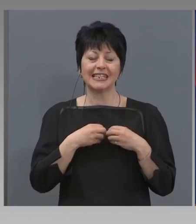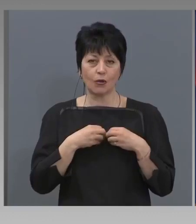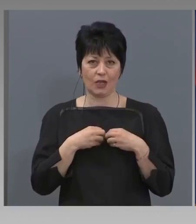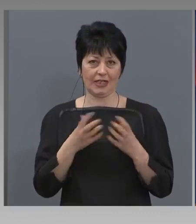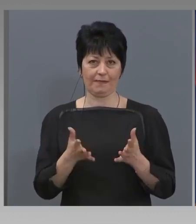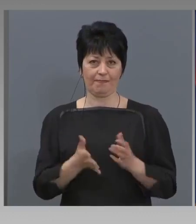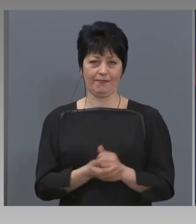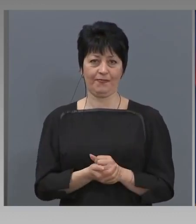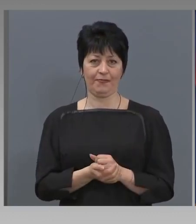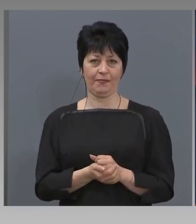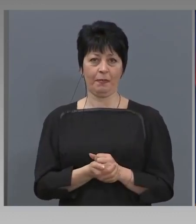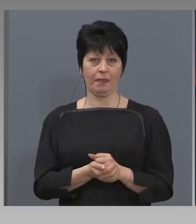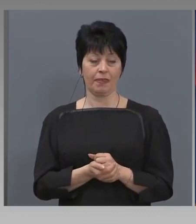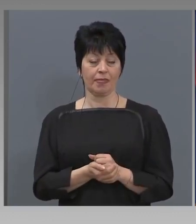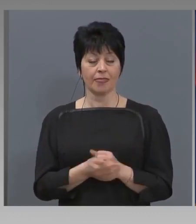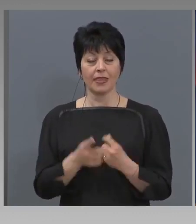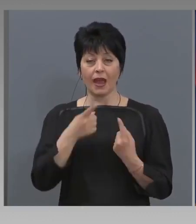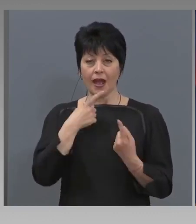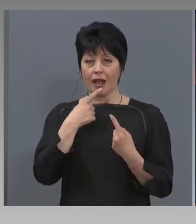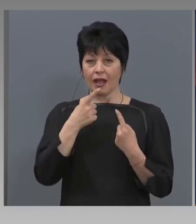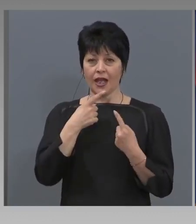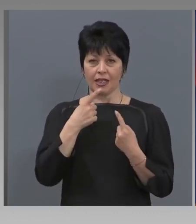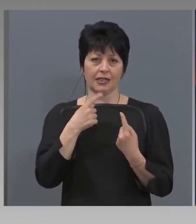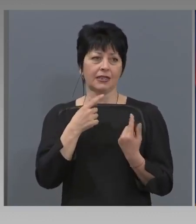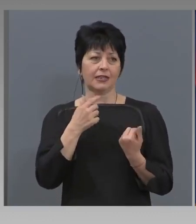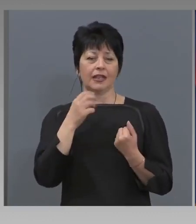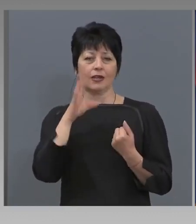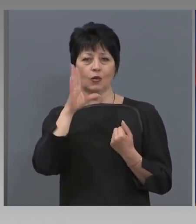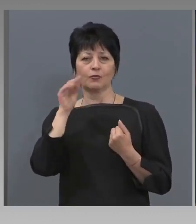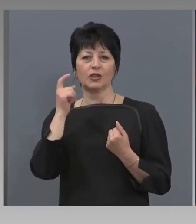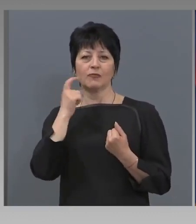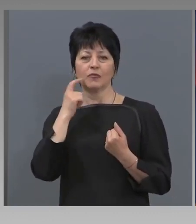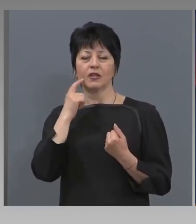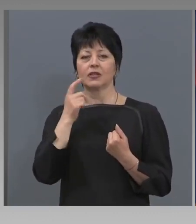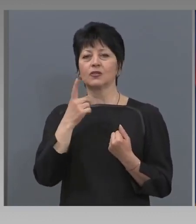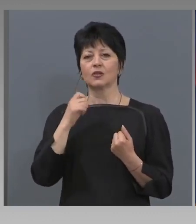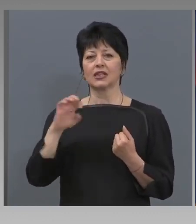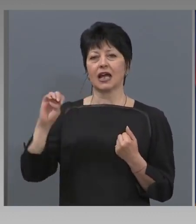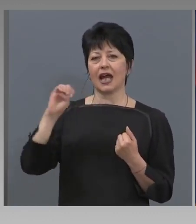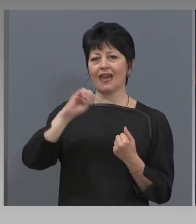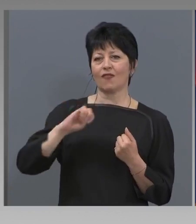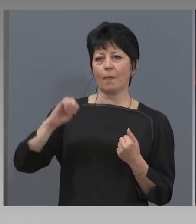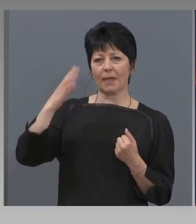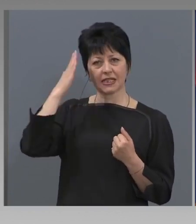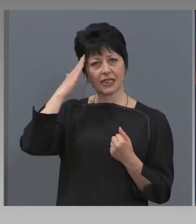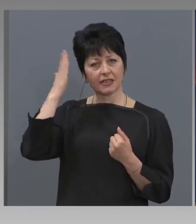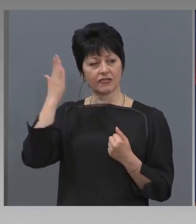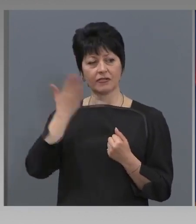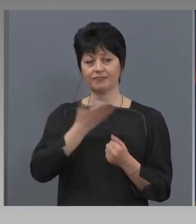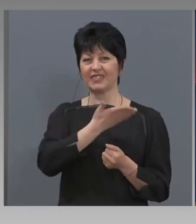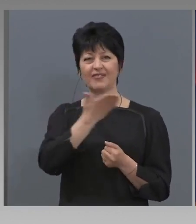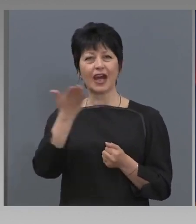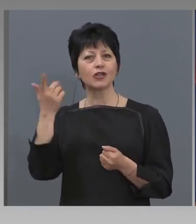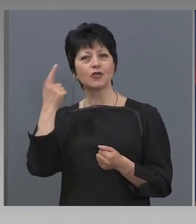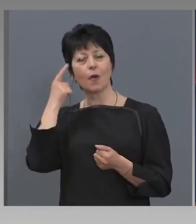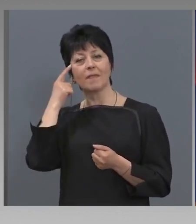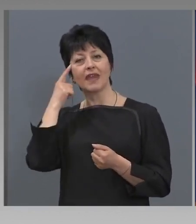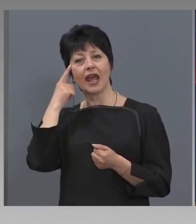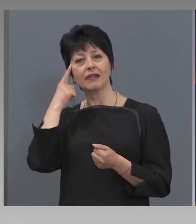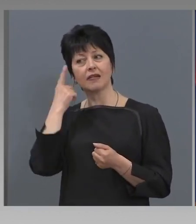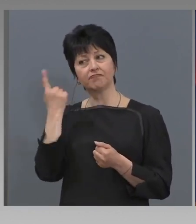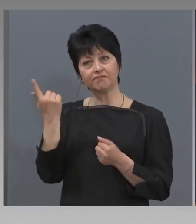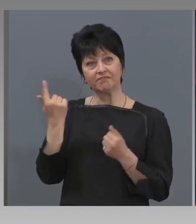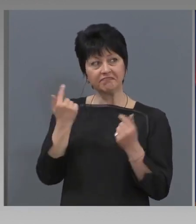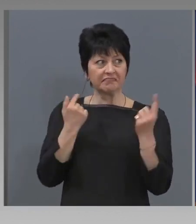Лазаров, БГНС. Споменахте, господин Борисов, няколко европейски държави. Според вас, вашето мнение, задава ли се някаква вълна